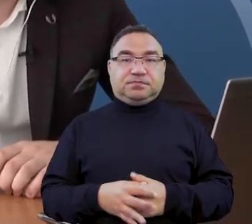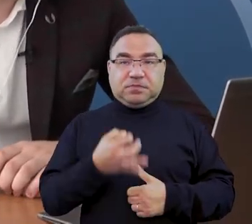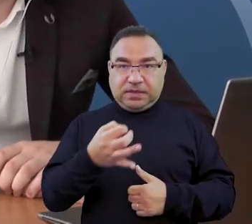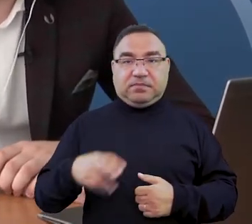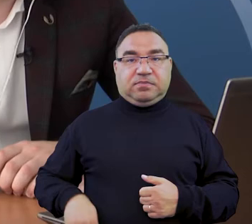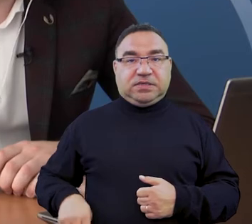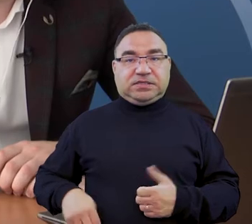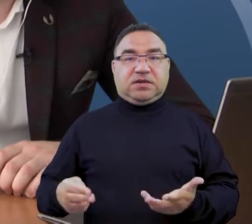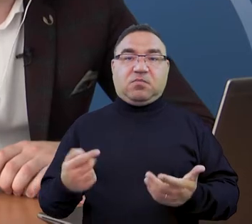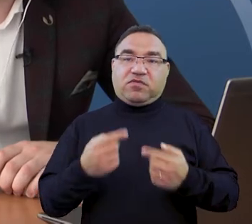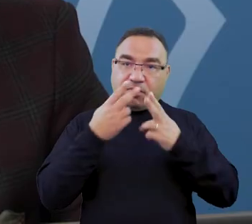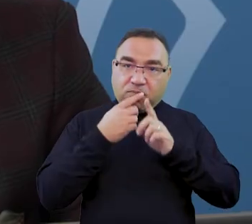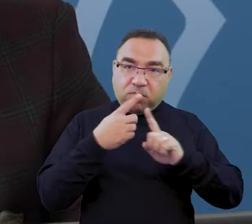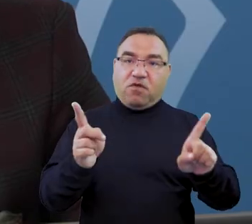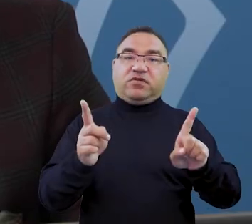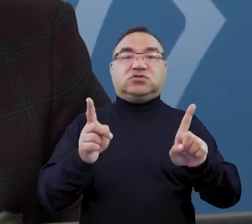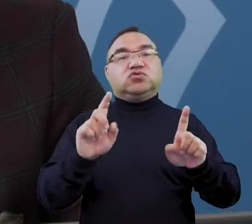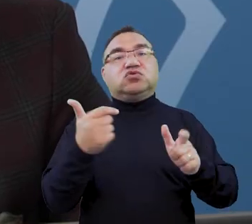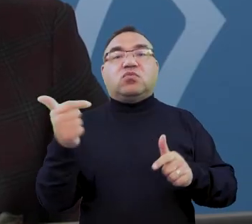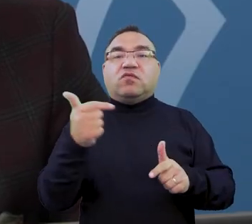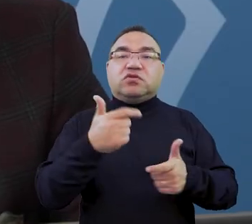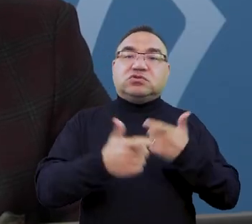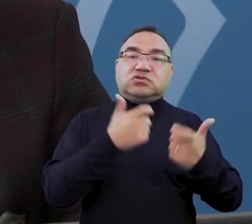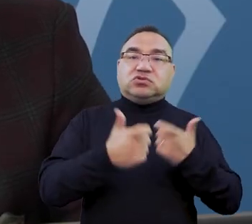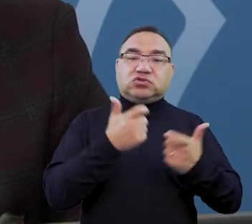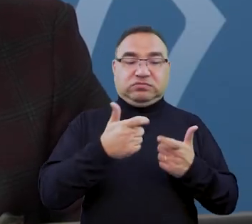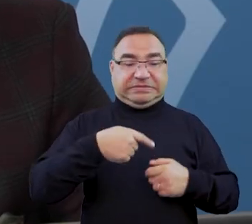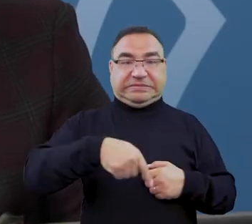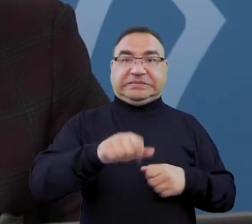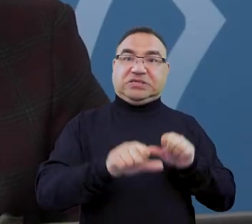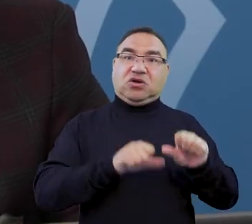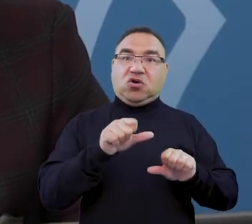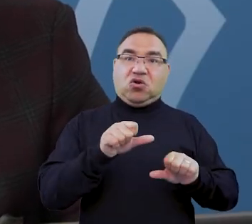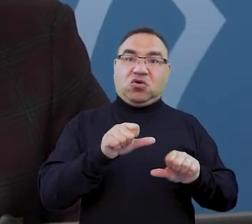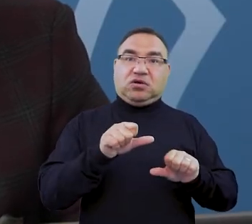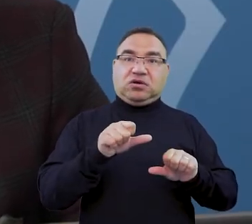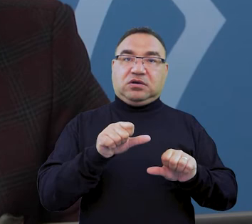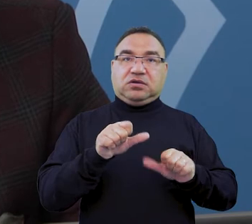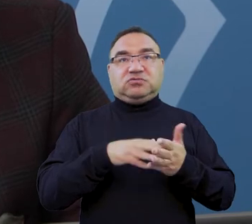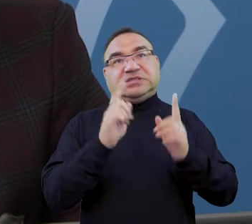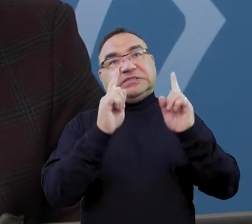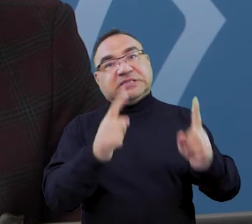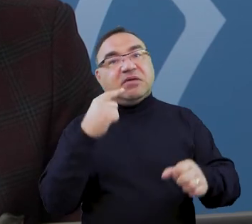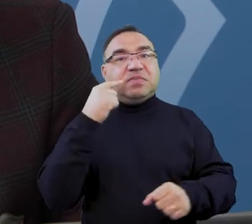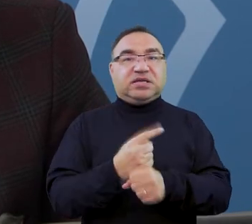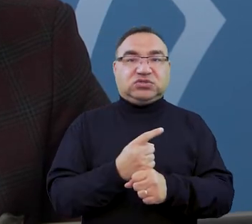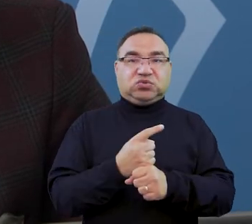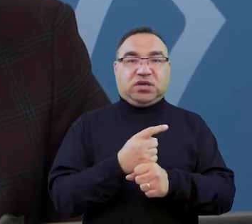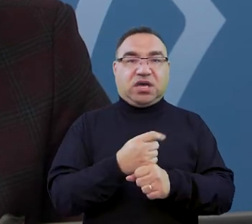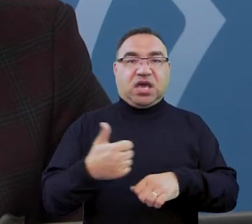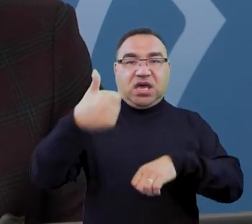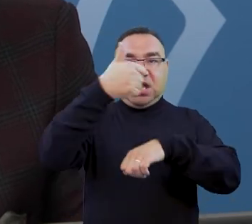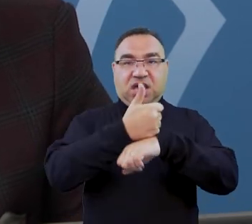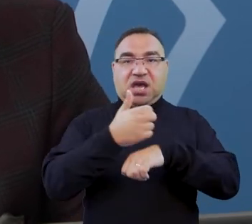pytanie, czy pan minister nie powinien jasno wskazać uczelniom, co powinny zrobić z najbliższym rokiem akademickim? Po zostawienie do decyzji